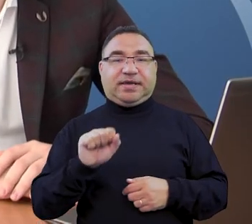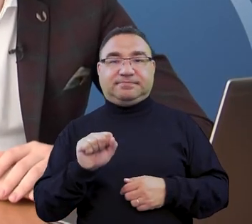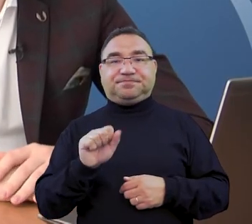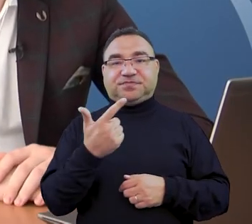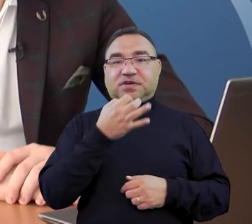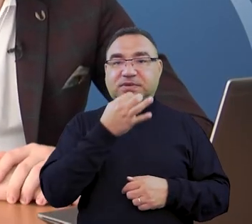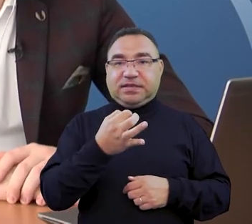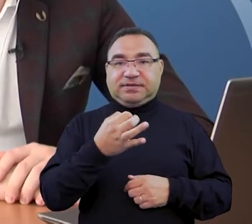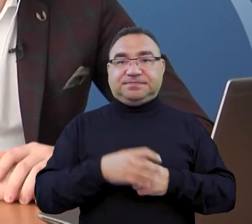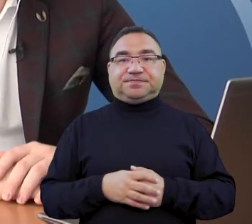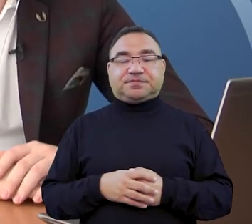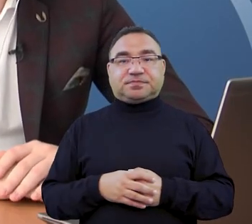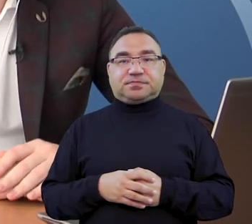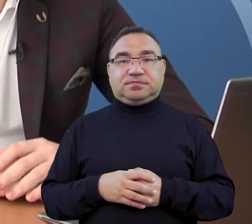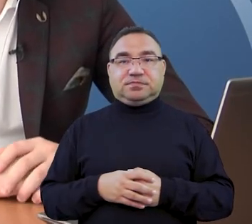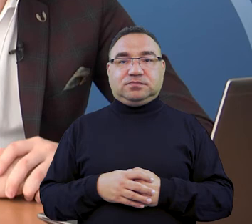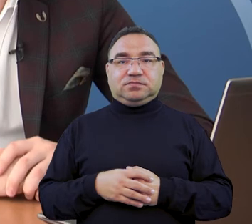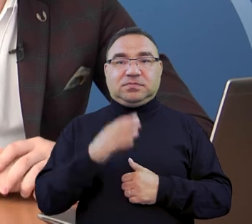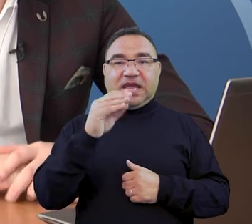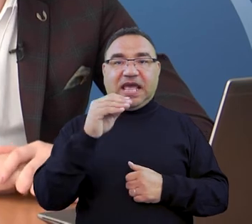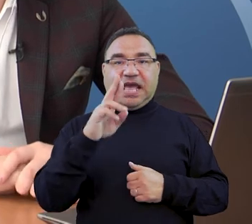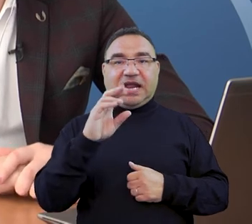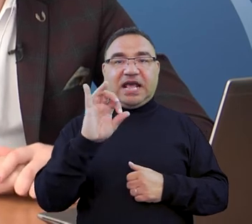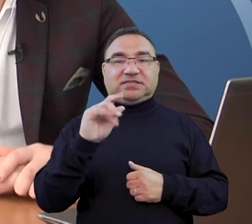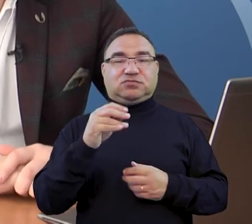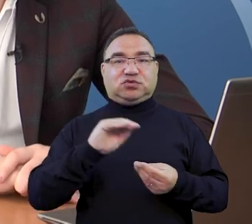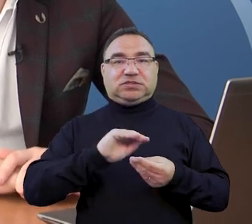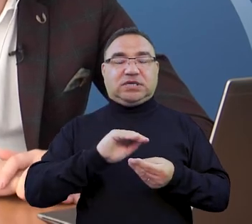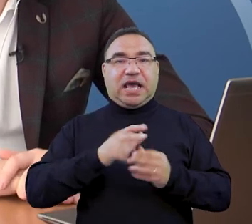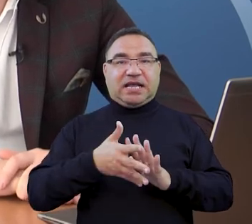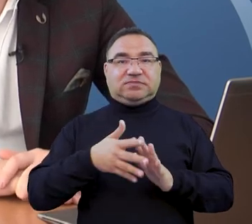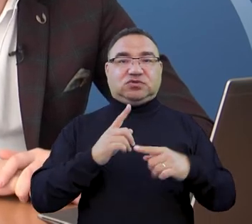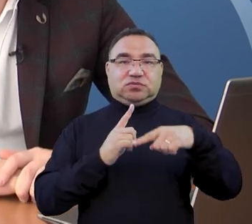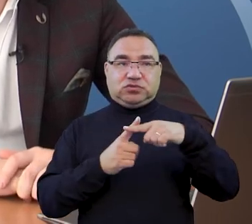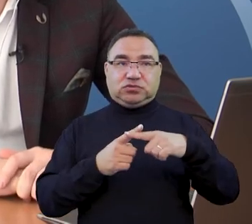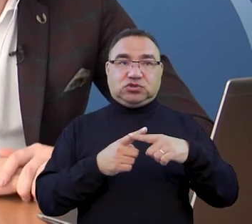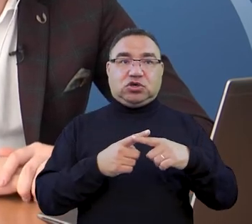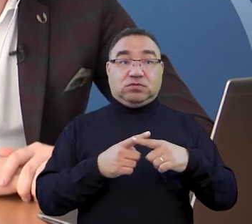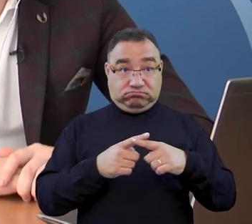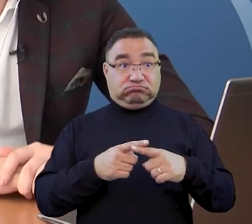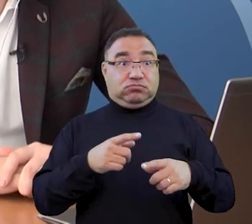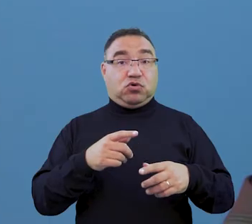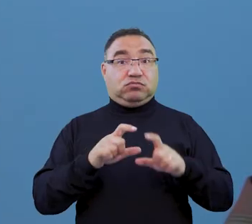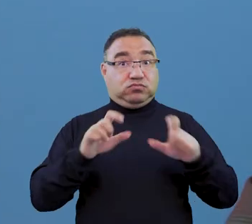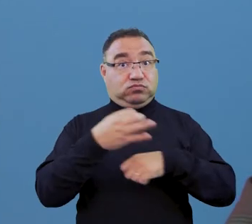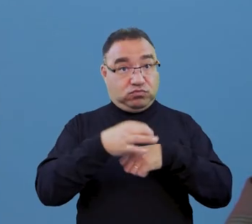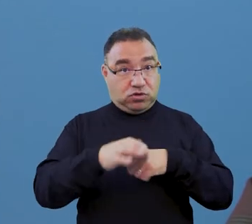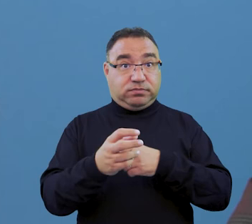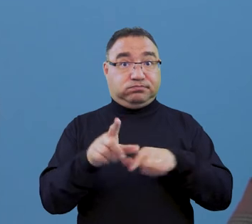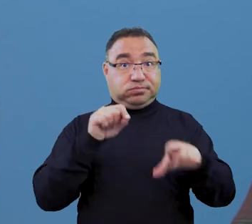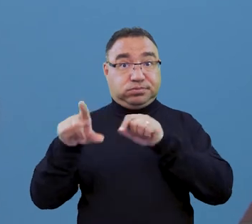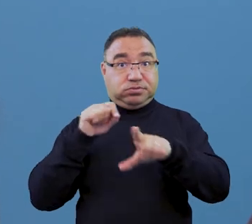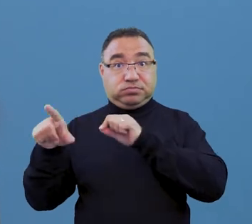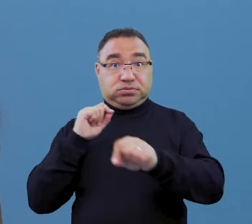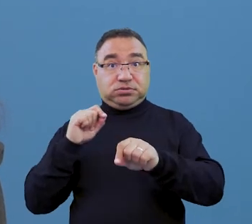od dwóch pytań, które zadam łącznie dotyczących Erasmusa+. Czy uczelnia powinna prowadzić rekrutację do programu Erasmus+, w mojej